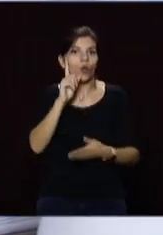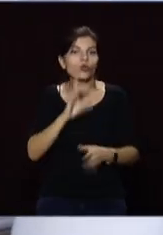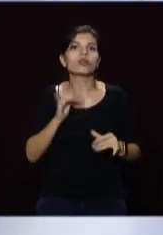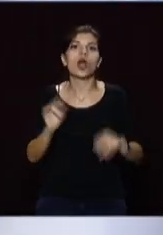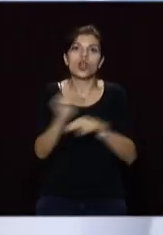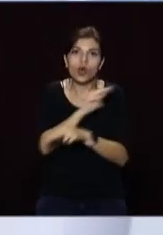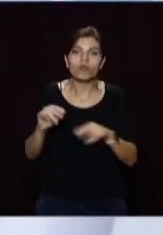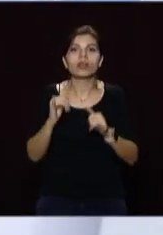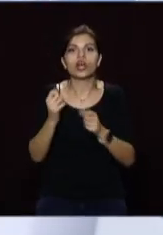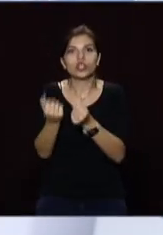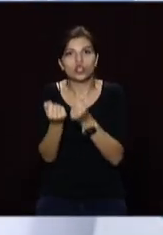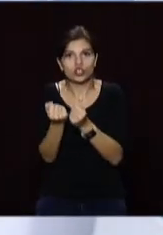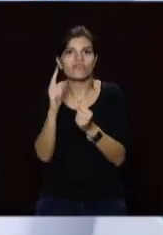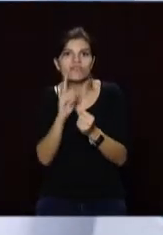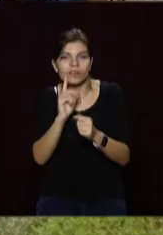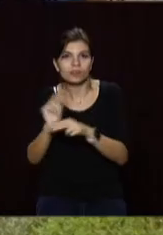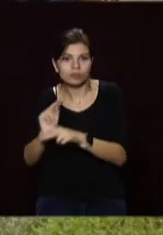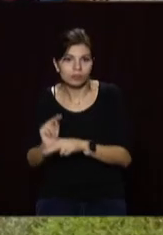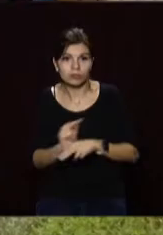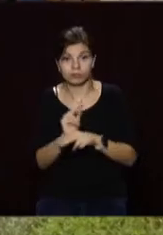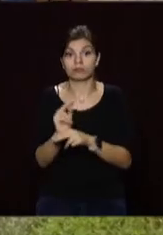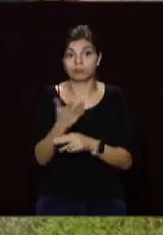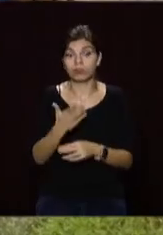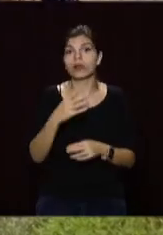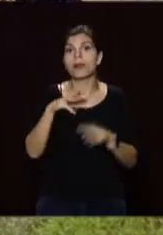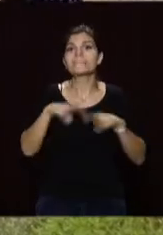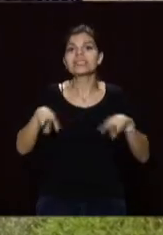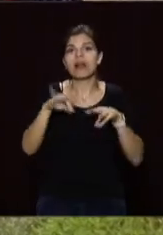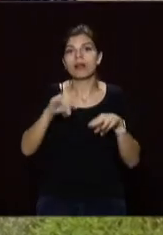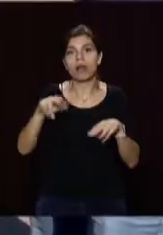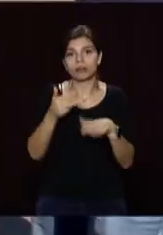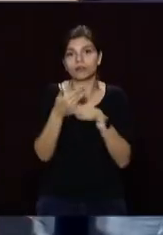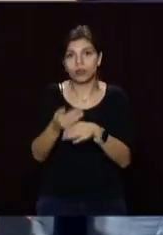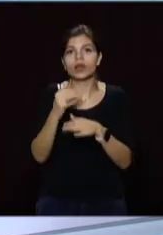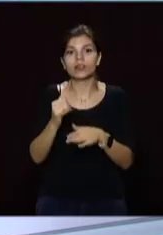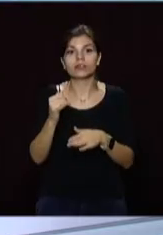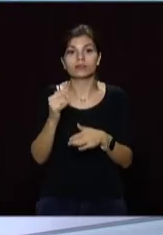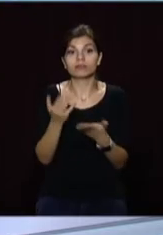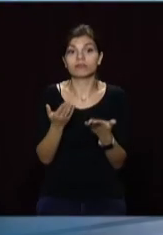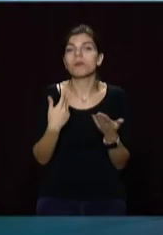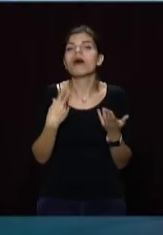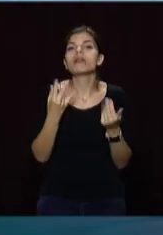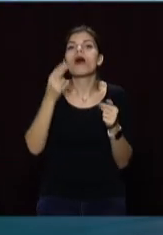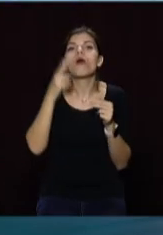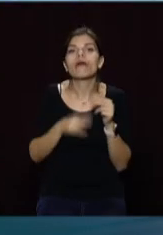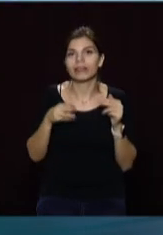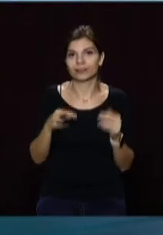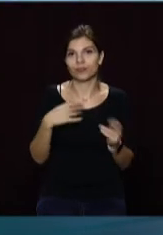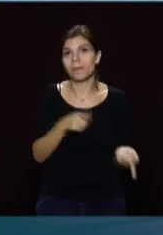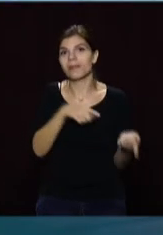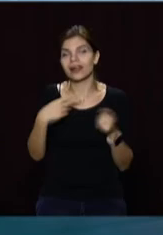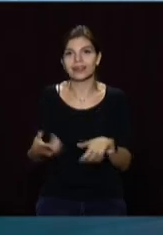умови для лікування та перетримки безпритульних тварин. Потурбувалася міська влада і про співробітників притулку. Наконець-то тепер є у нас такий